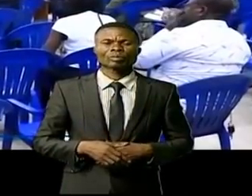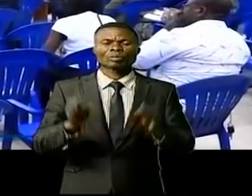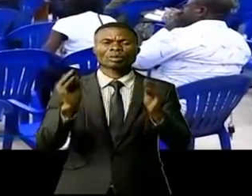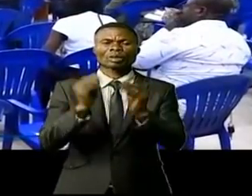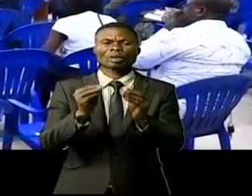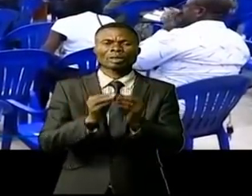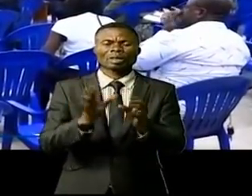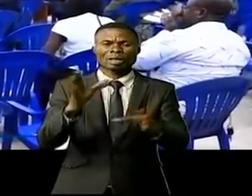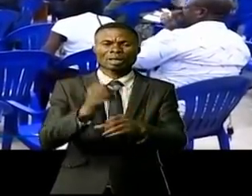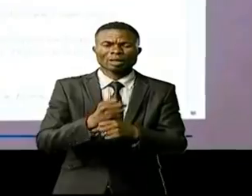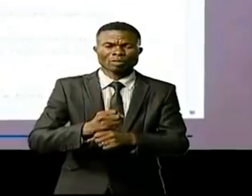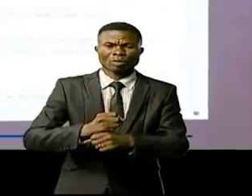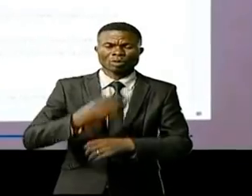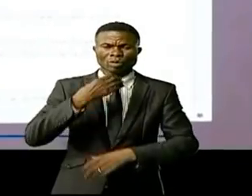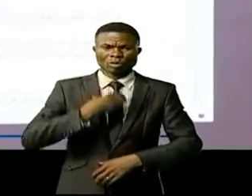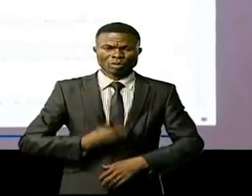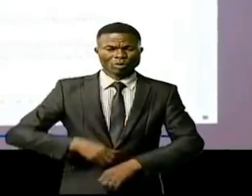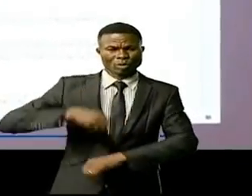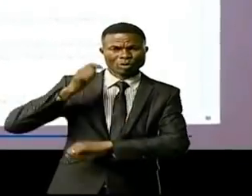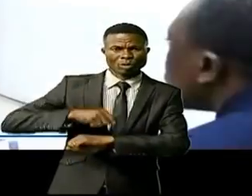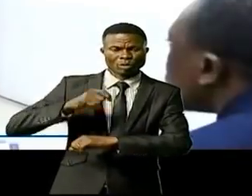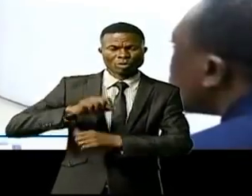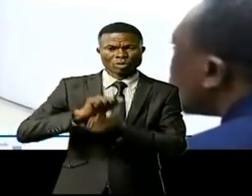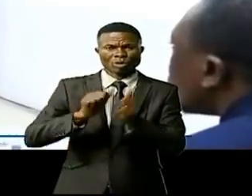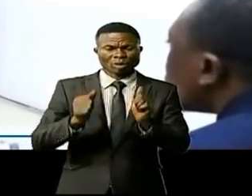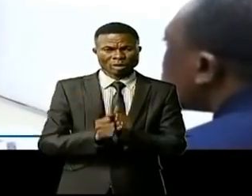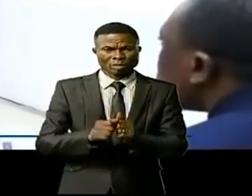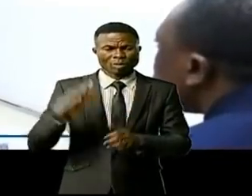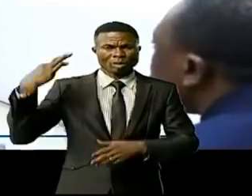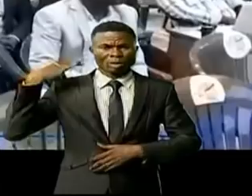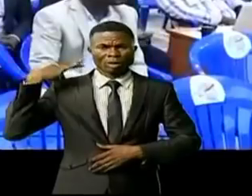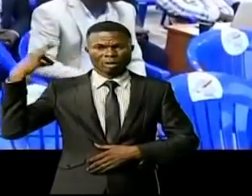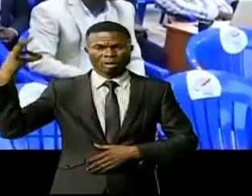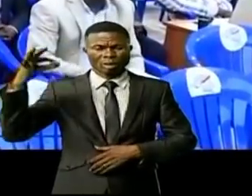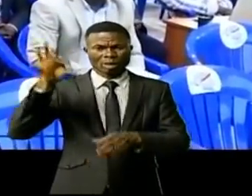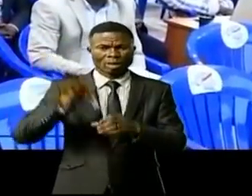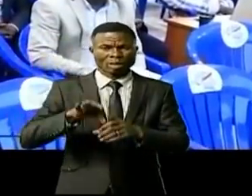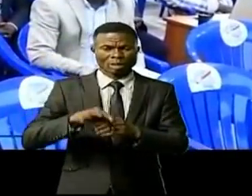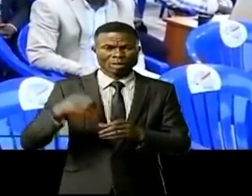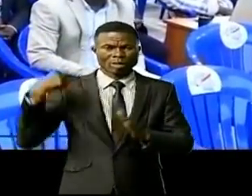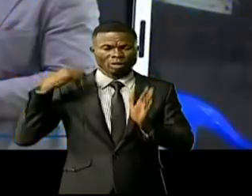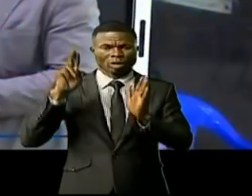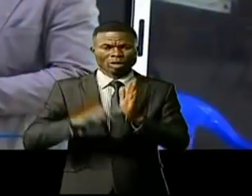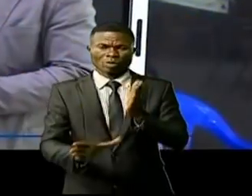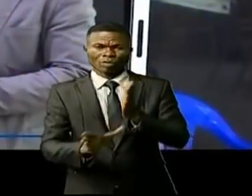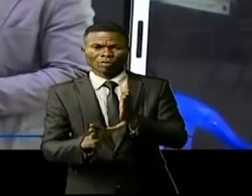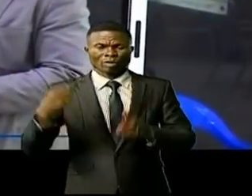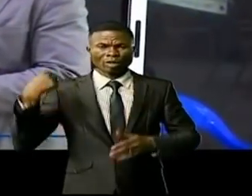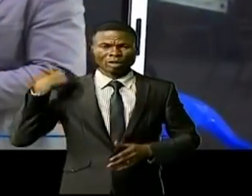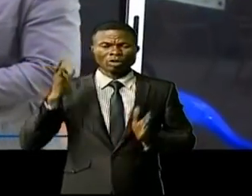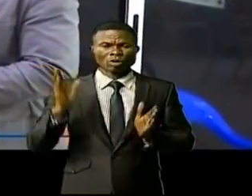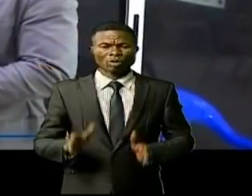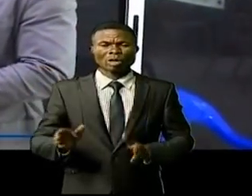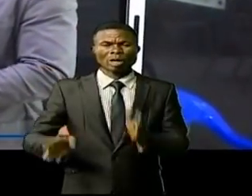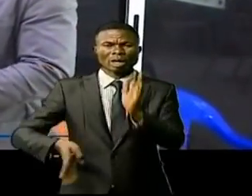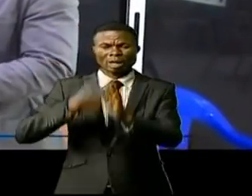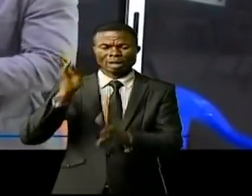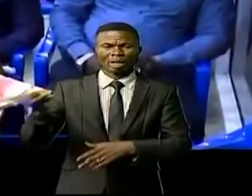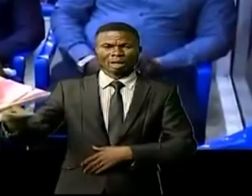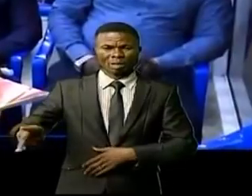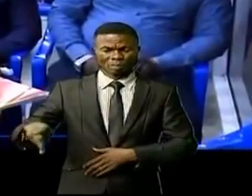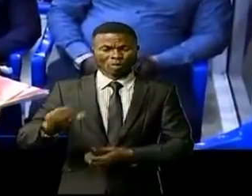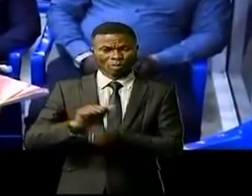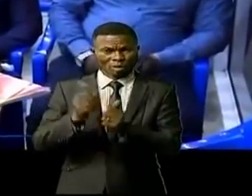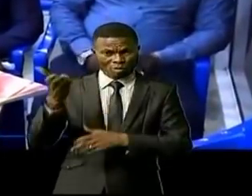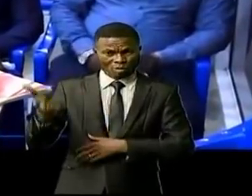briefing des juristes sur la gestion des contentieux des candidatures de l'élection des gouverneurs et vice-gouverneurs dans les 14 provinces à problème,